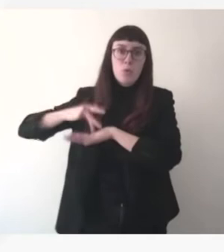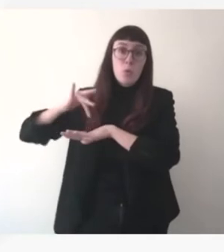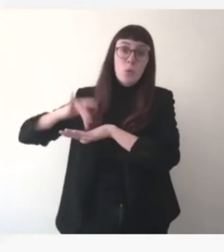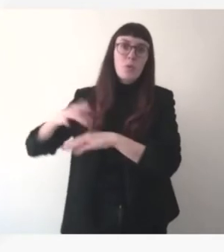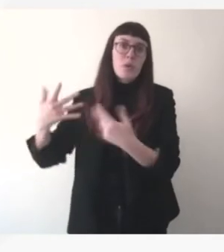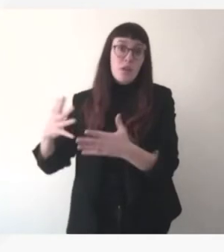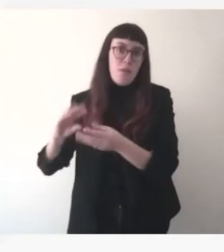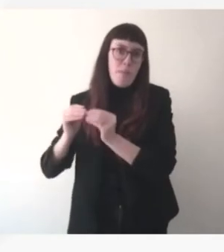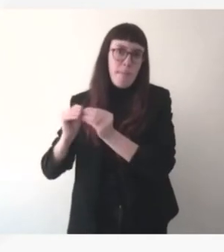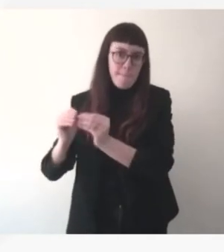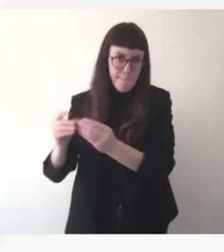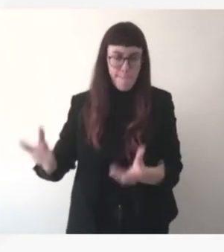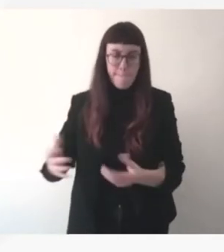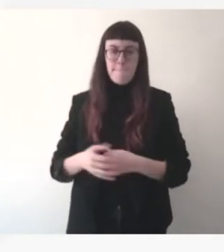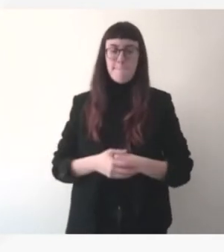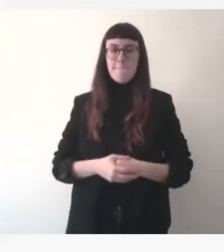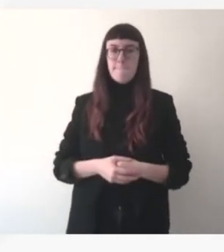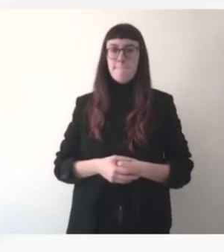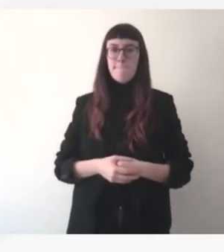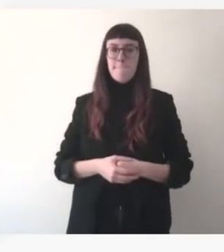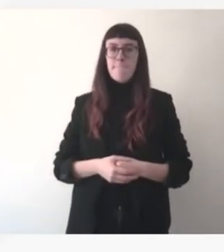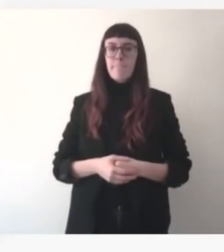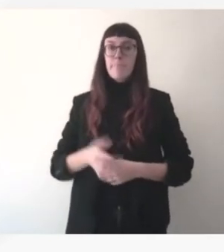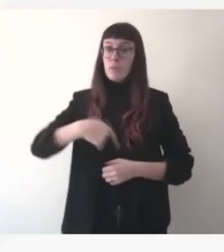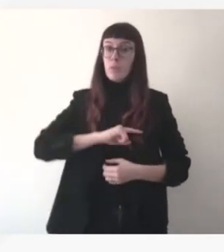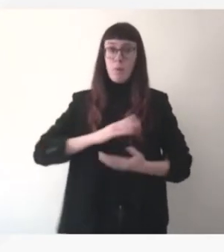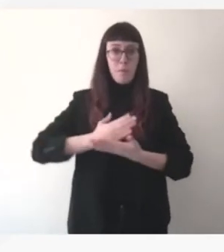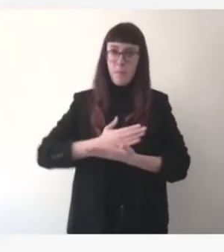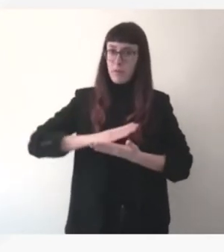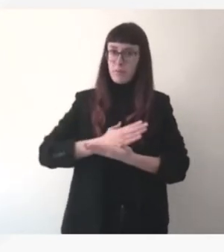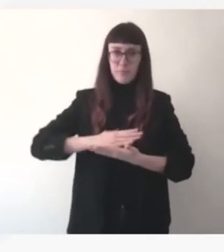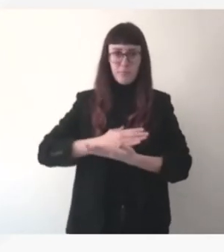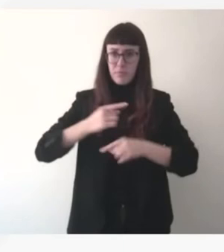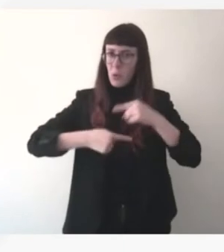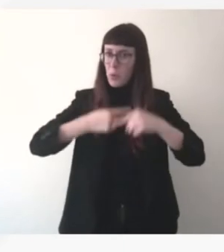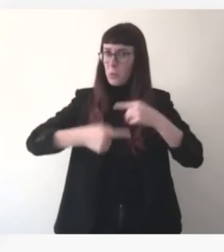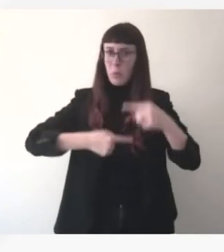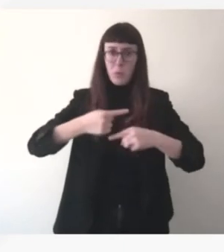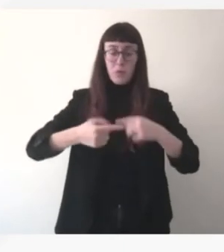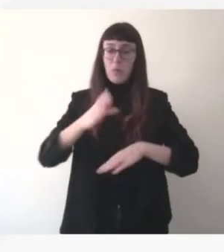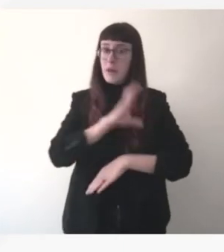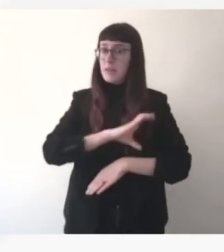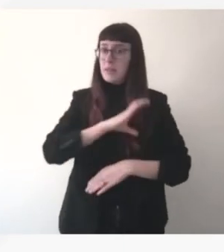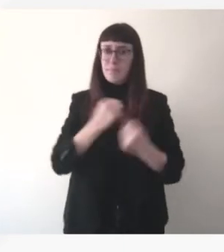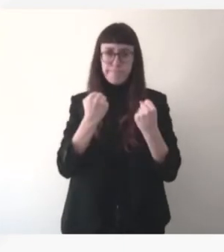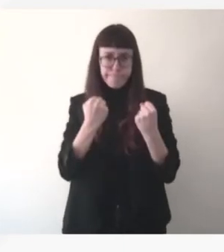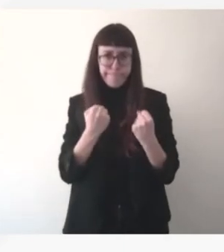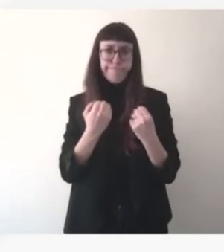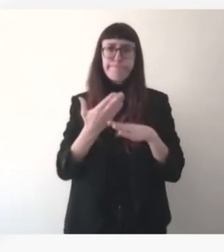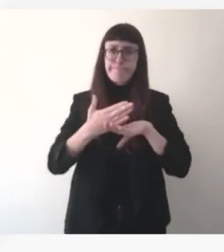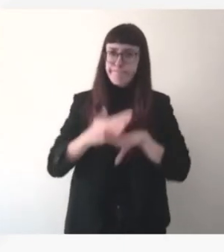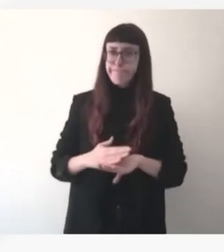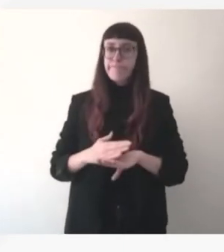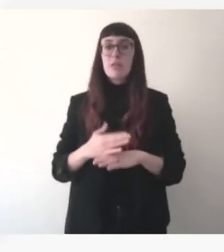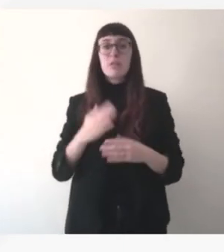oui, on doit se préparer et nous nous préparons. Et c'est donc tout le sens, évidemment, des discussions que nous avons eues